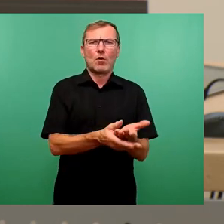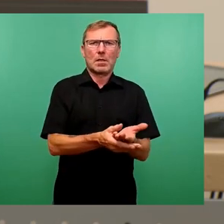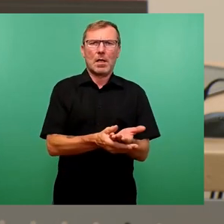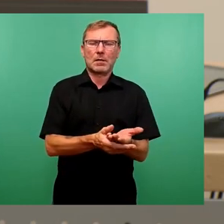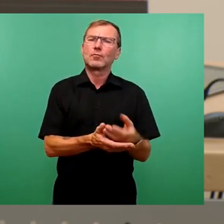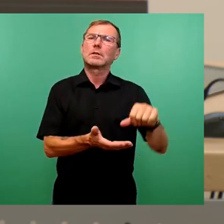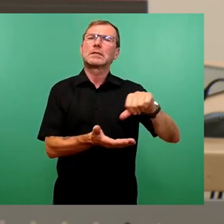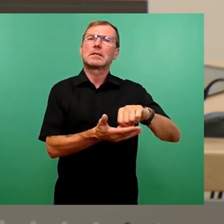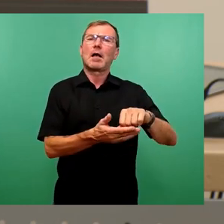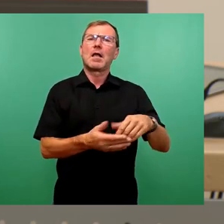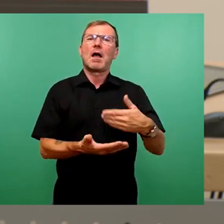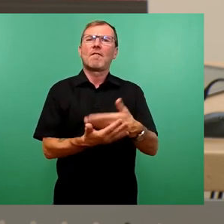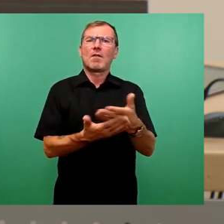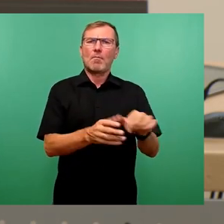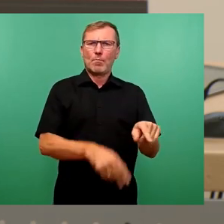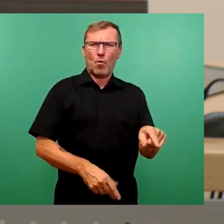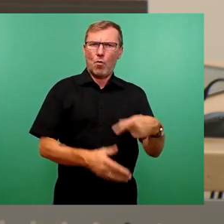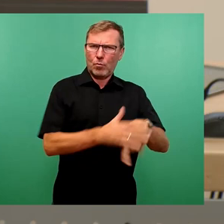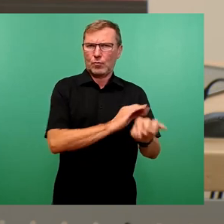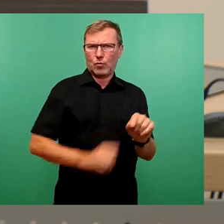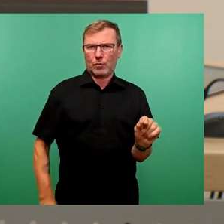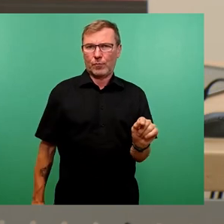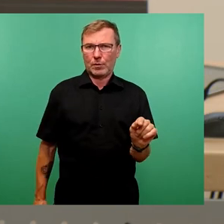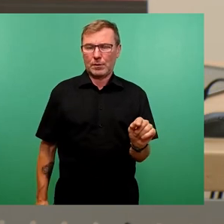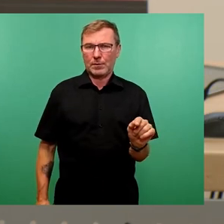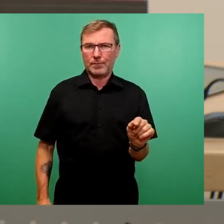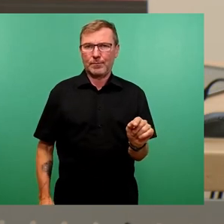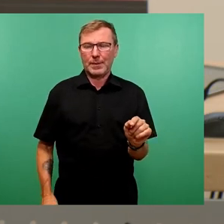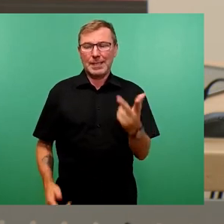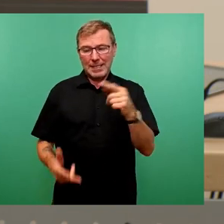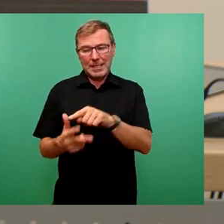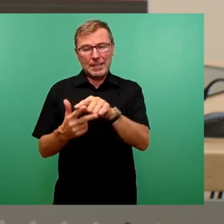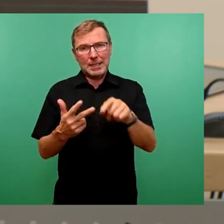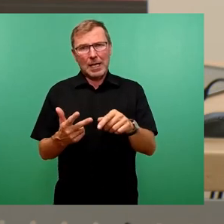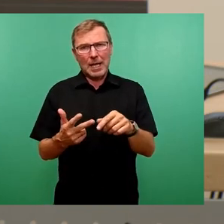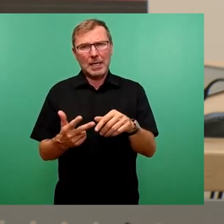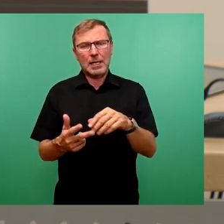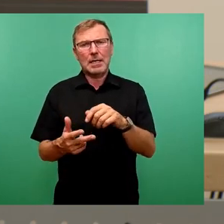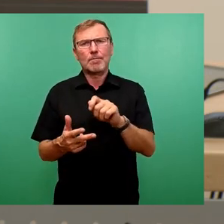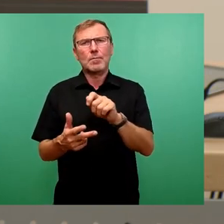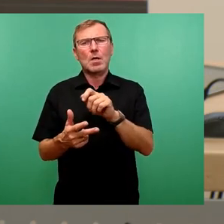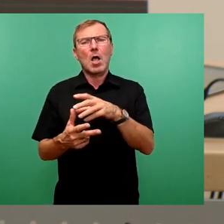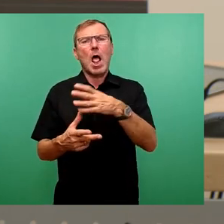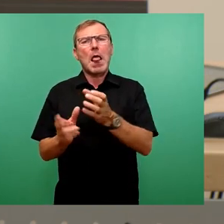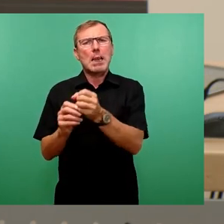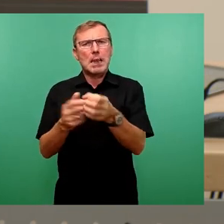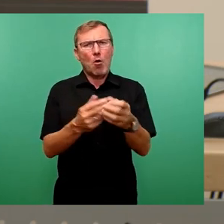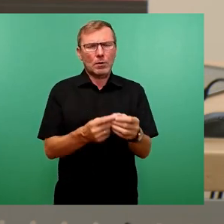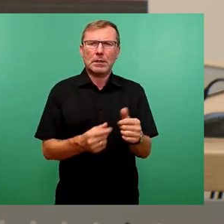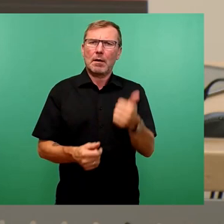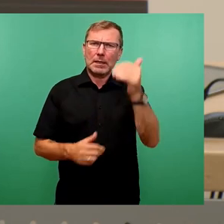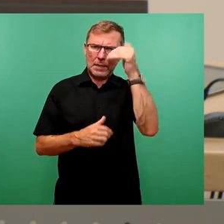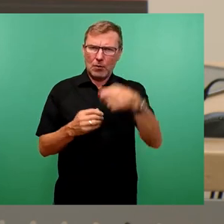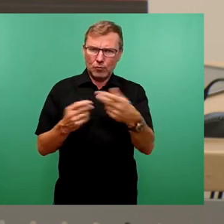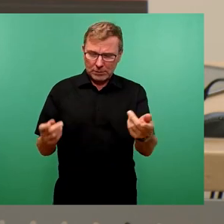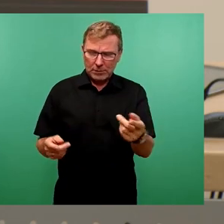Vergabebüro erfolgte. Die Submission der drei Lose fand am 1. August statt. Da wurde eben festgestellt, wie Sie es auch